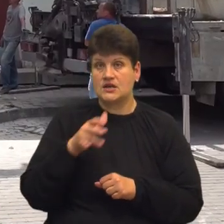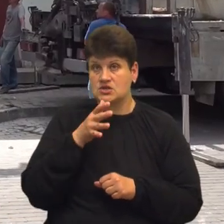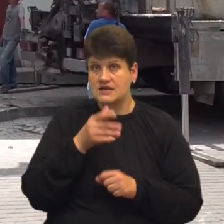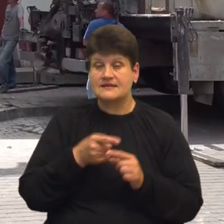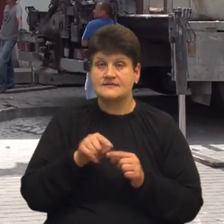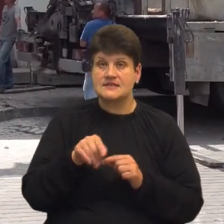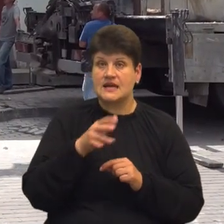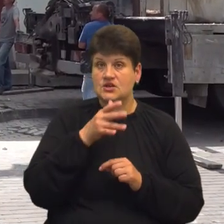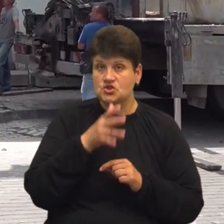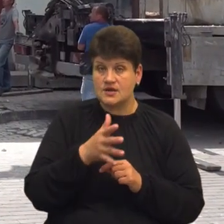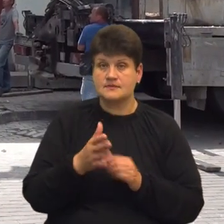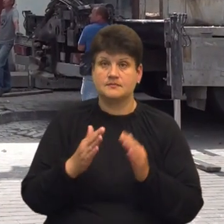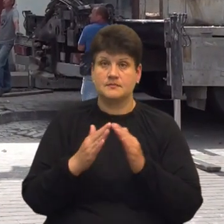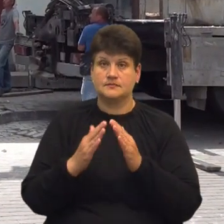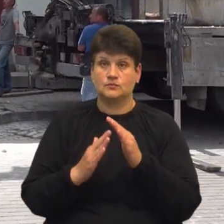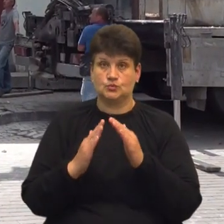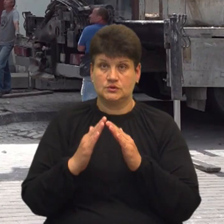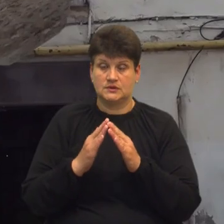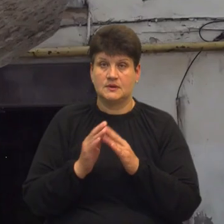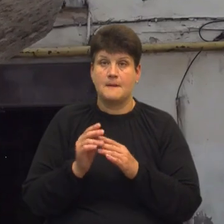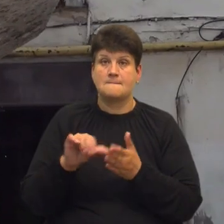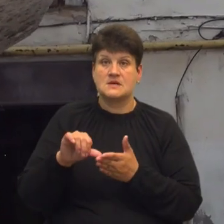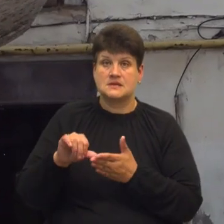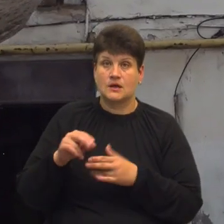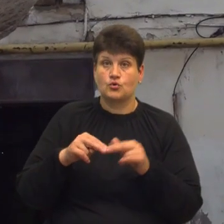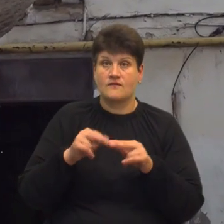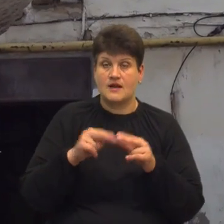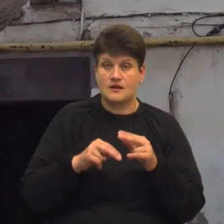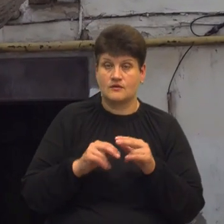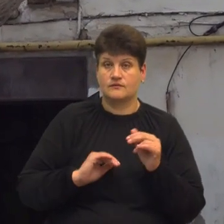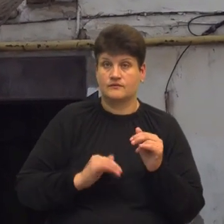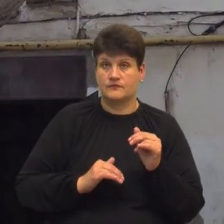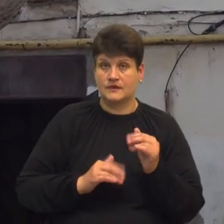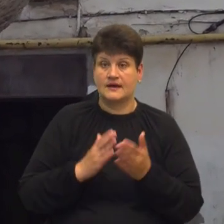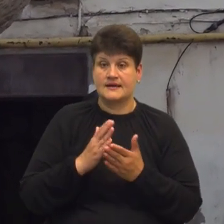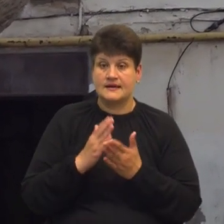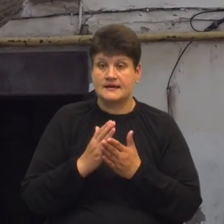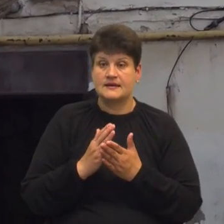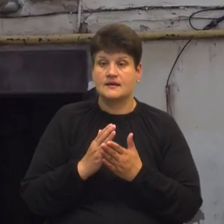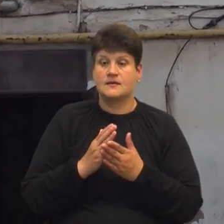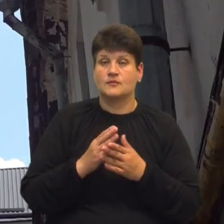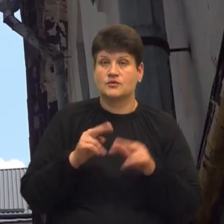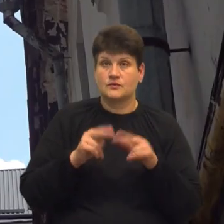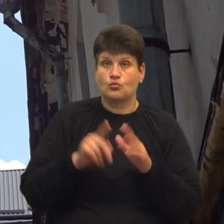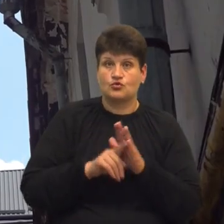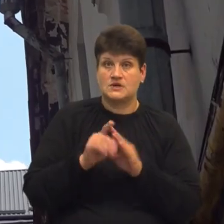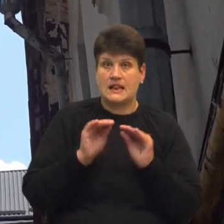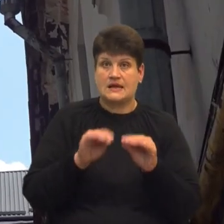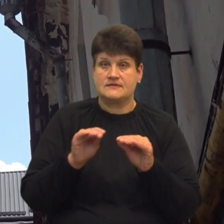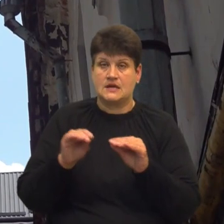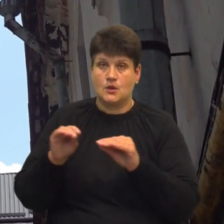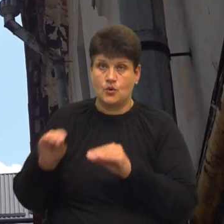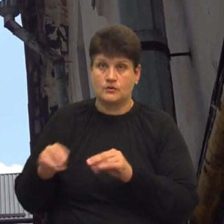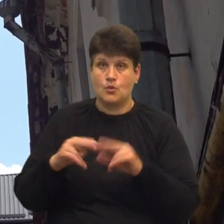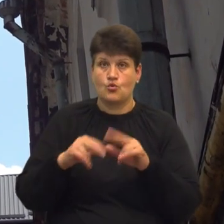будівлі колишнього домініканського монастиря представники будівельної компанії, яка є генеральним підрядником будівництва, почали встановлювати будівельний